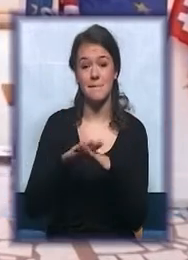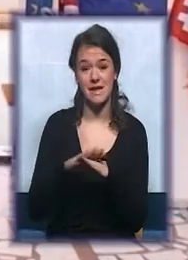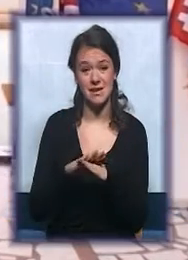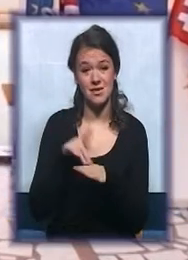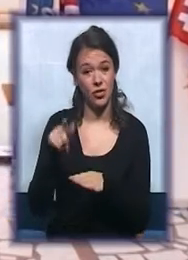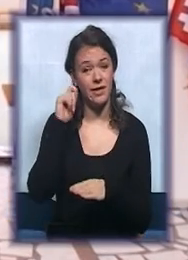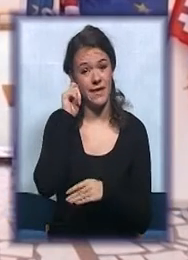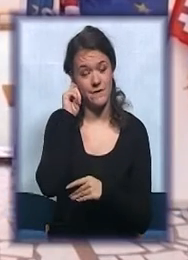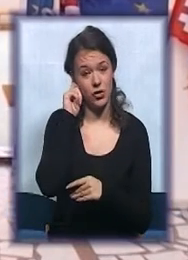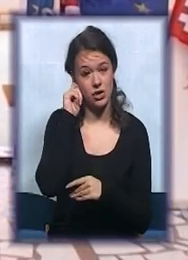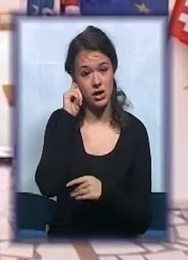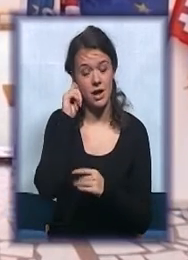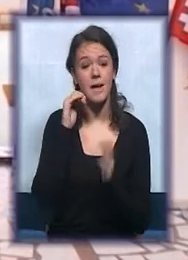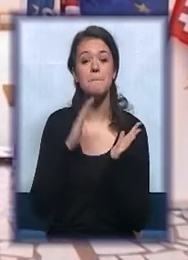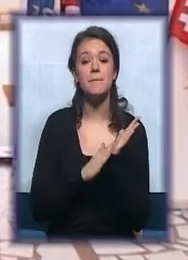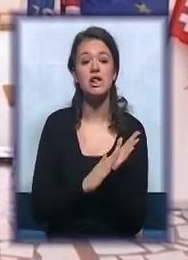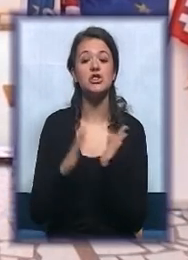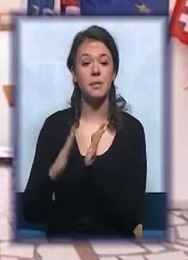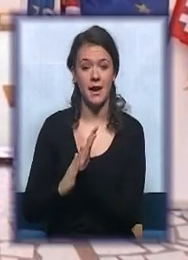devojčice, Mišić Margarete.